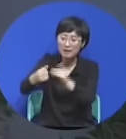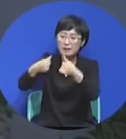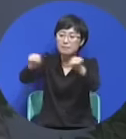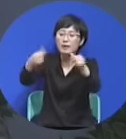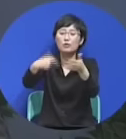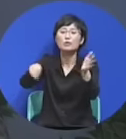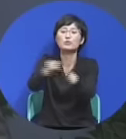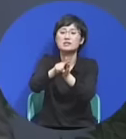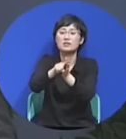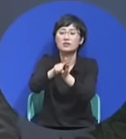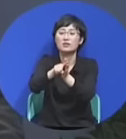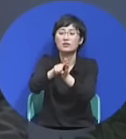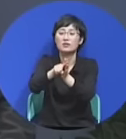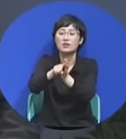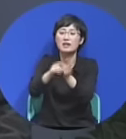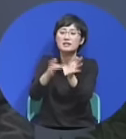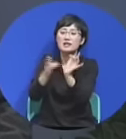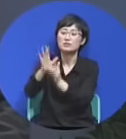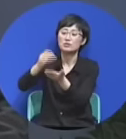이 사람은